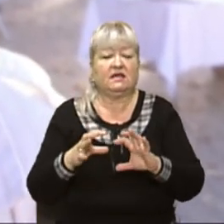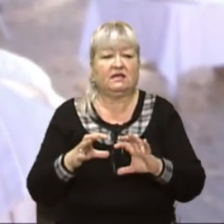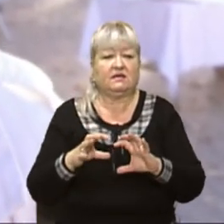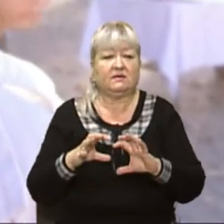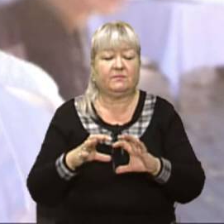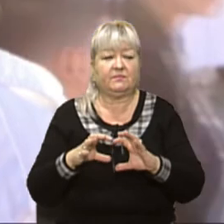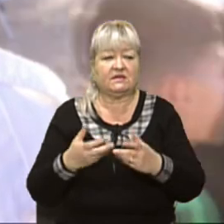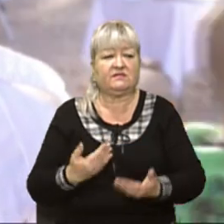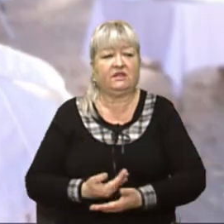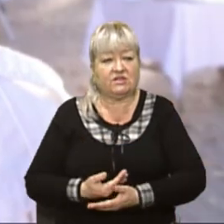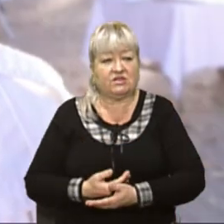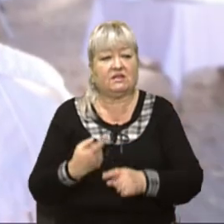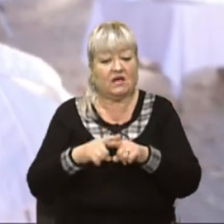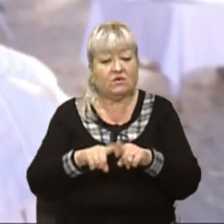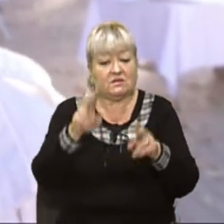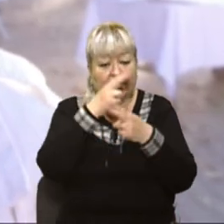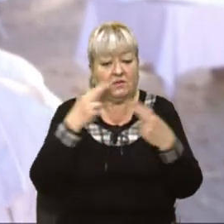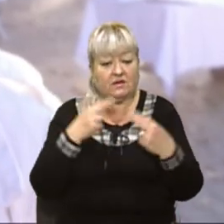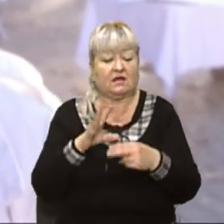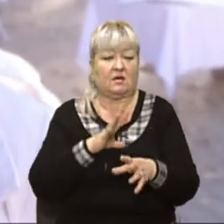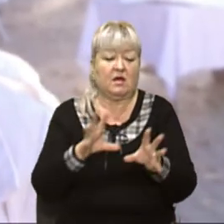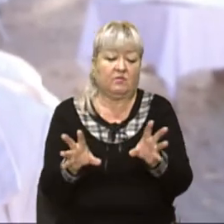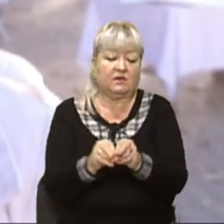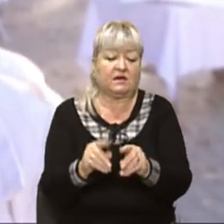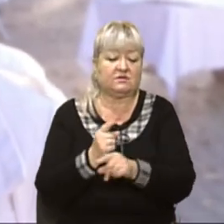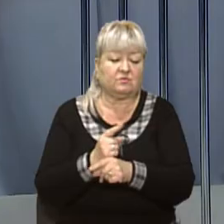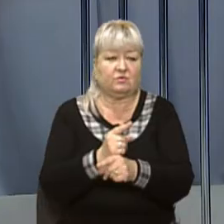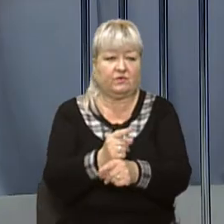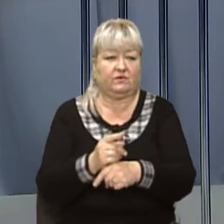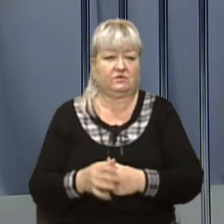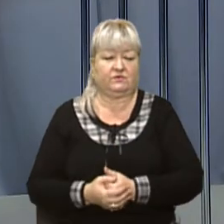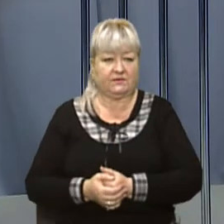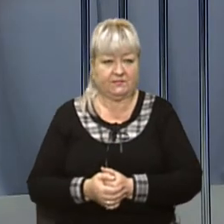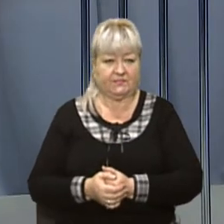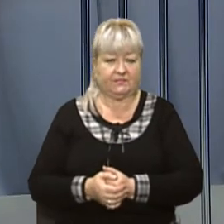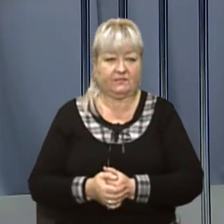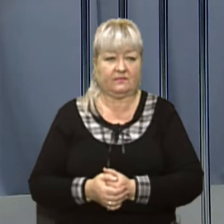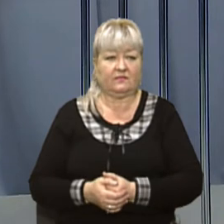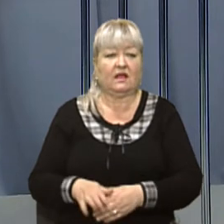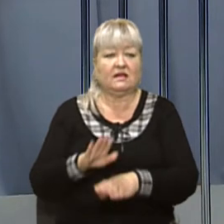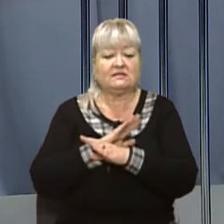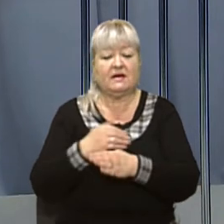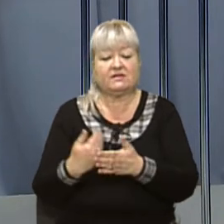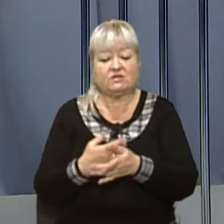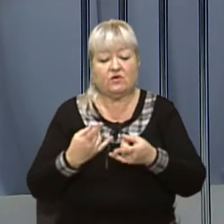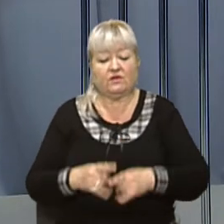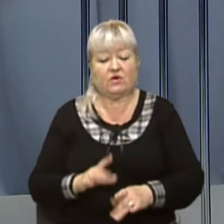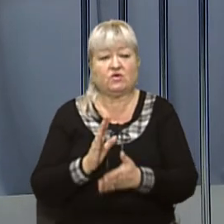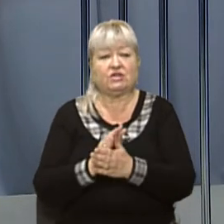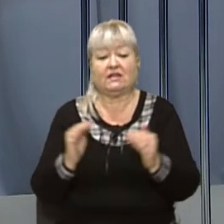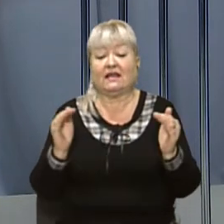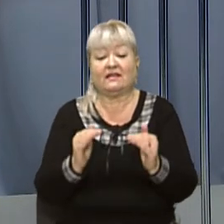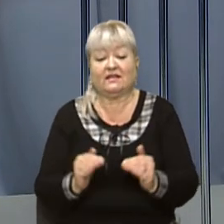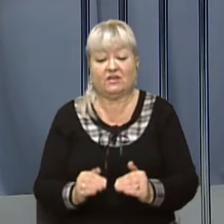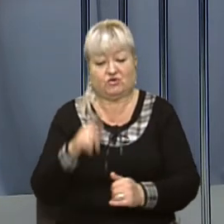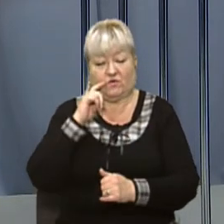була однією з небагатьох, які нас проводжували подовж всієї вагітності. Смертність новонароджених у Львові є найнижчою в